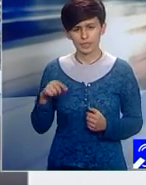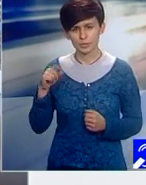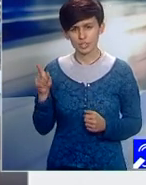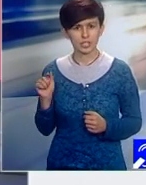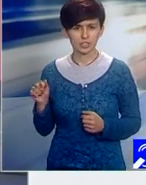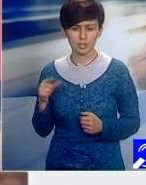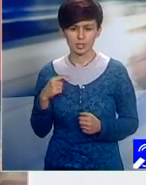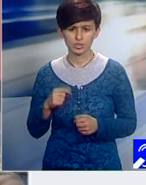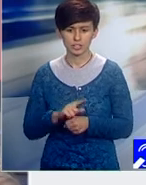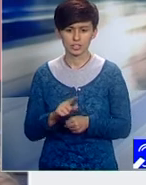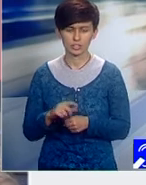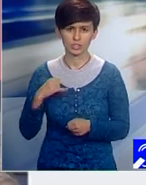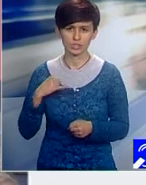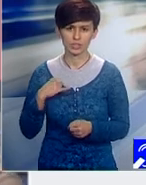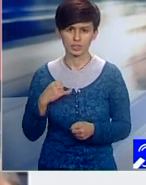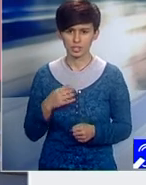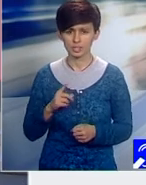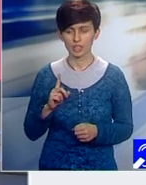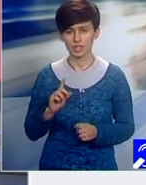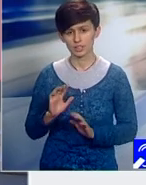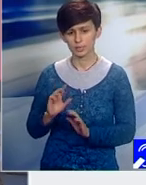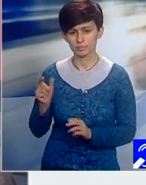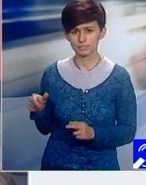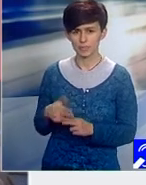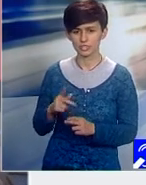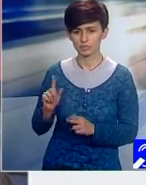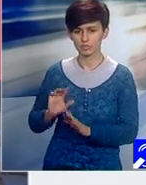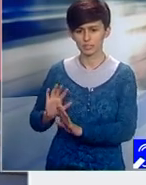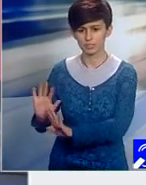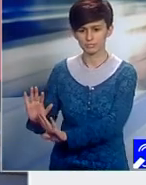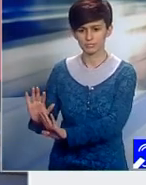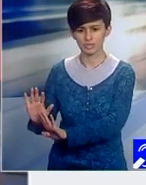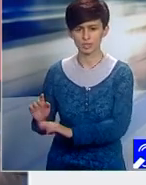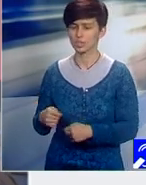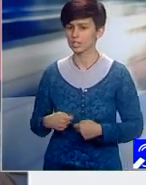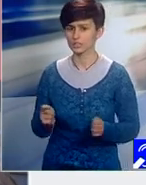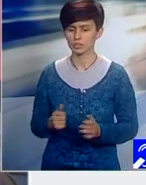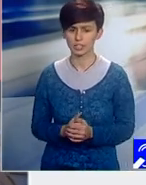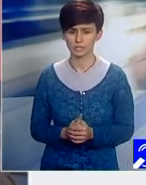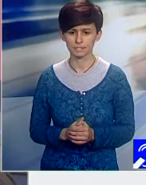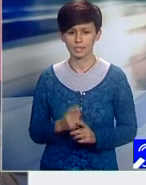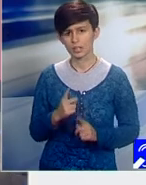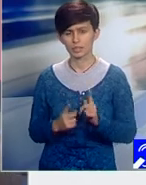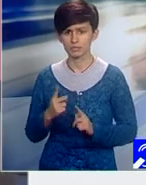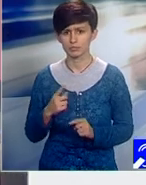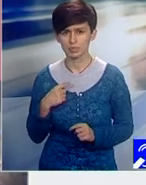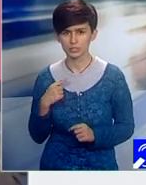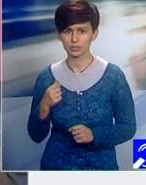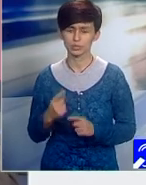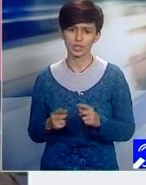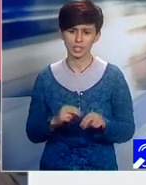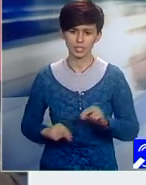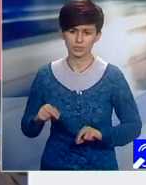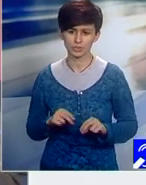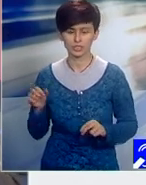ca să nu spunem că pacientul este lăsat cu totul deoparte. Deci chiar domnul Irimia, care este președinte, sau mai sunt vă două, trei asociații abonavilor cronici și a pacienților,